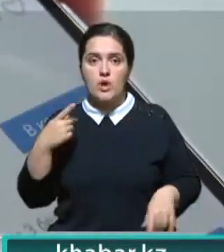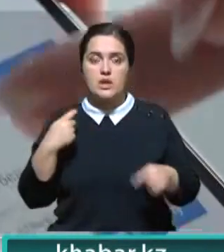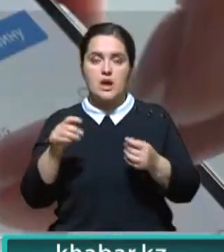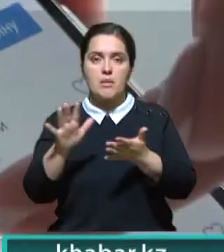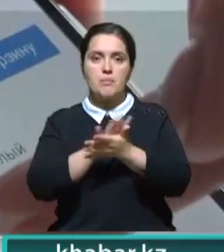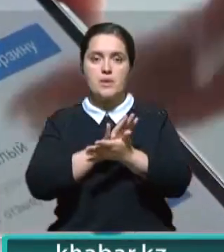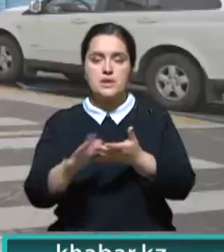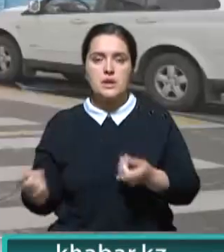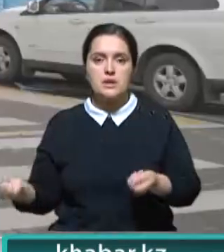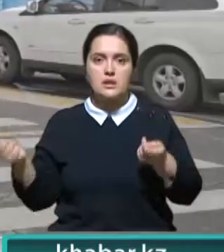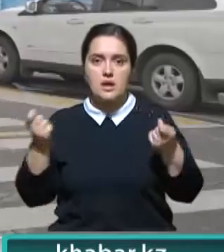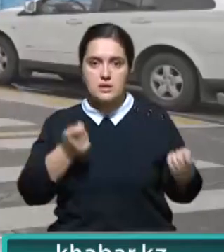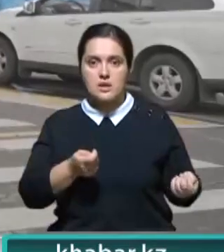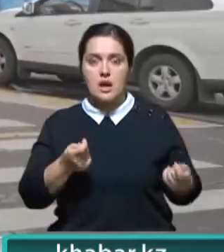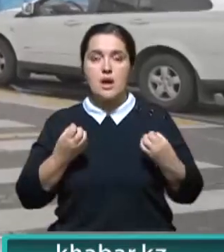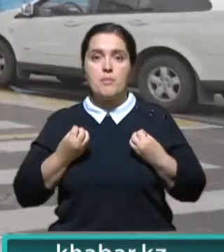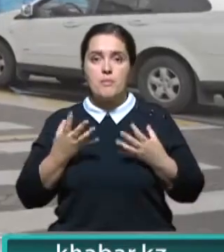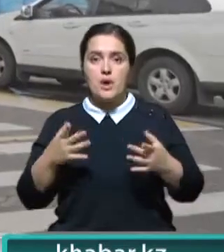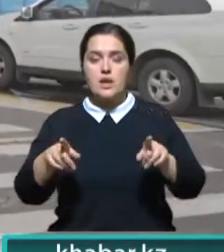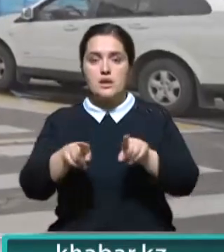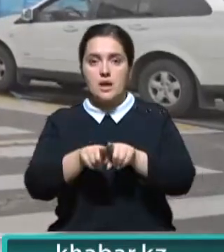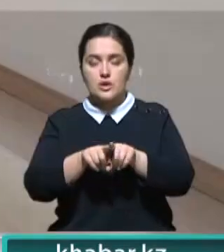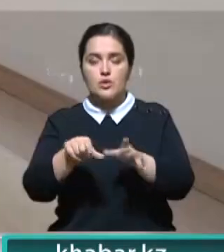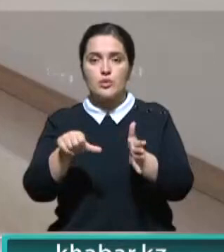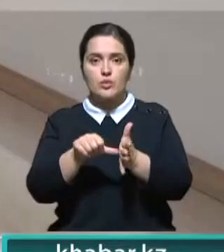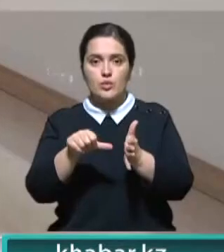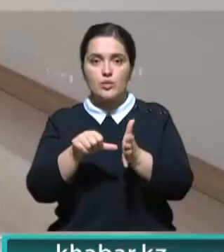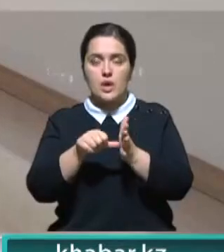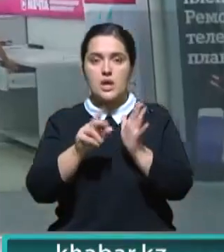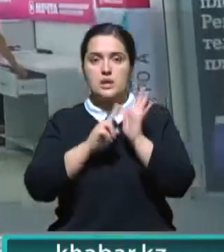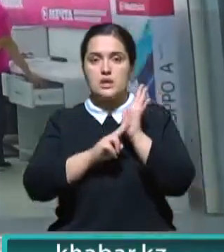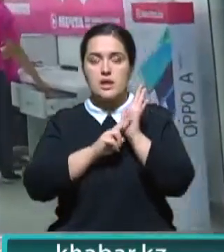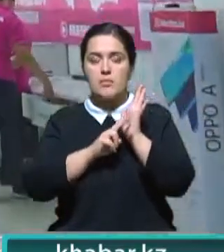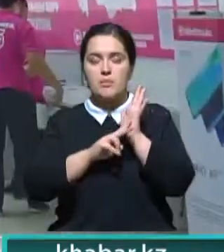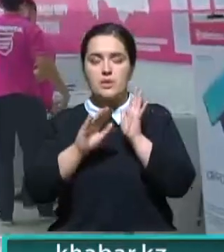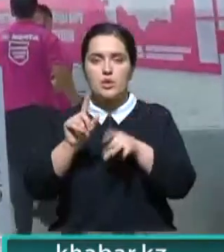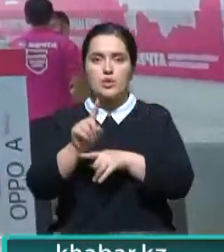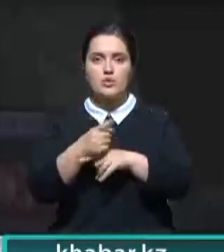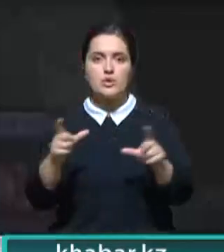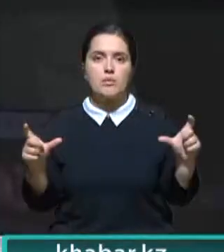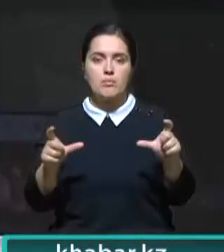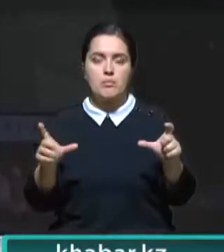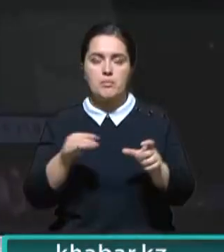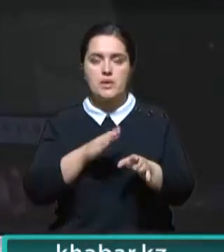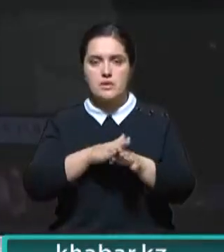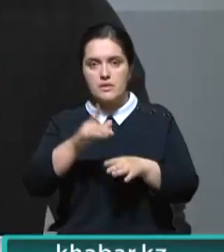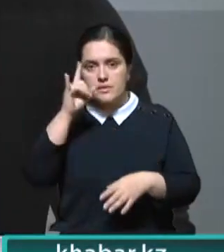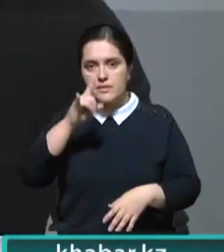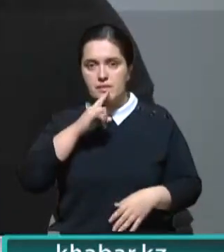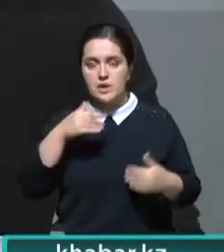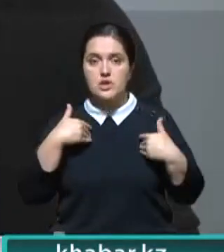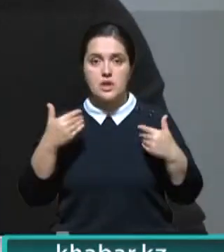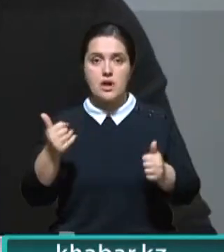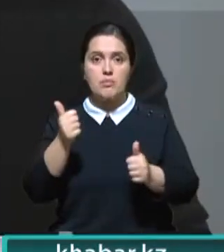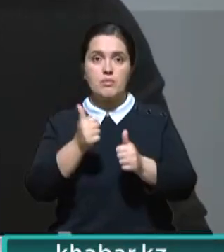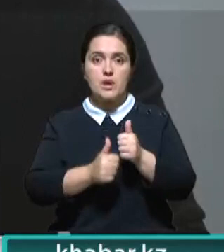бесплатной доставкой. В празднике также принимают участие 70 тысяч лучших магазинов по всей стране. Желаем